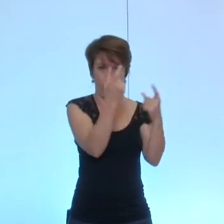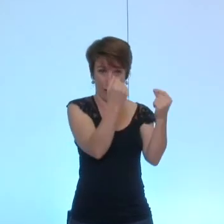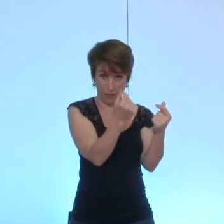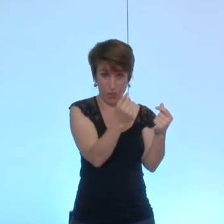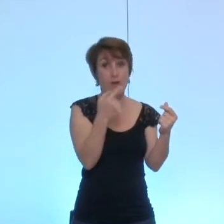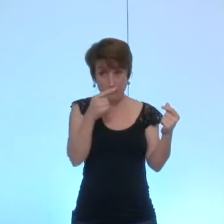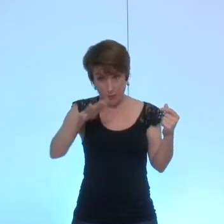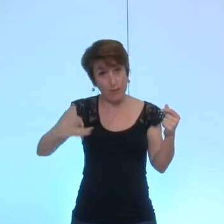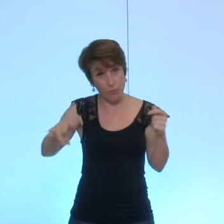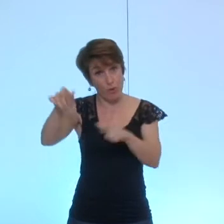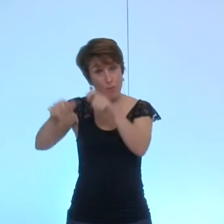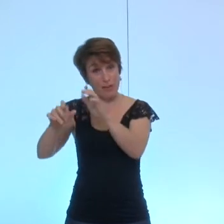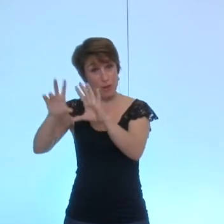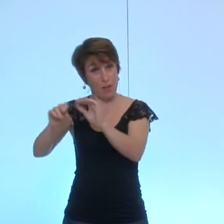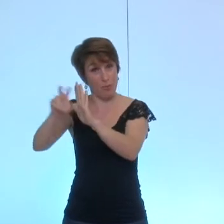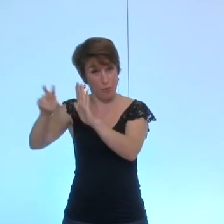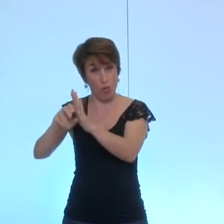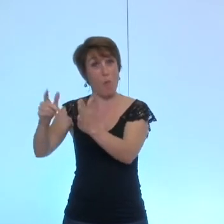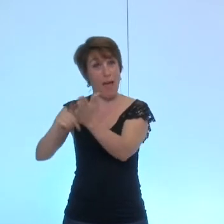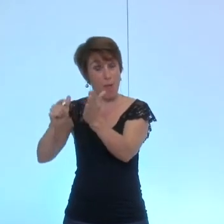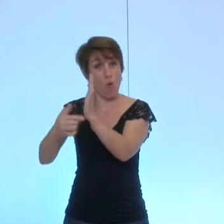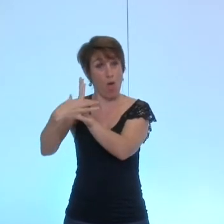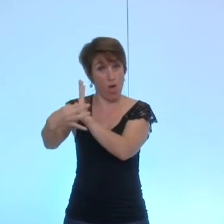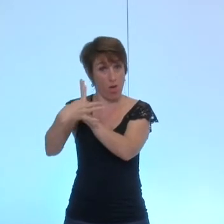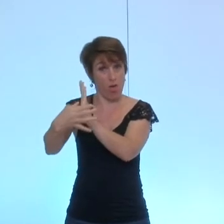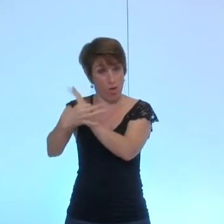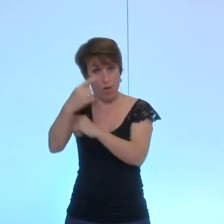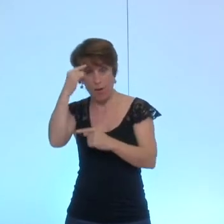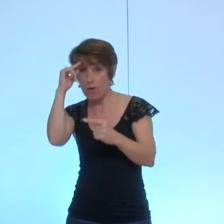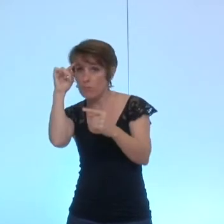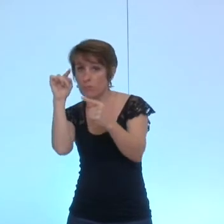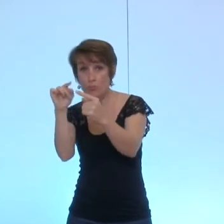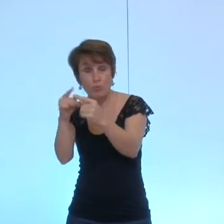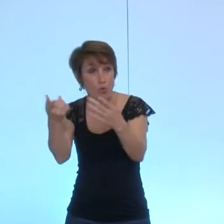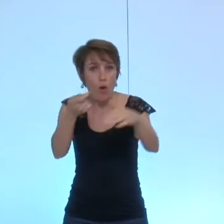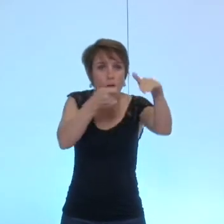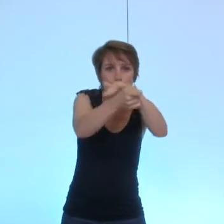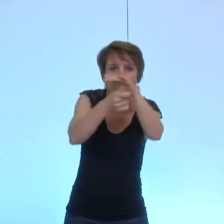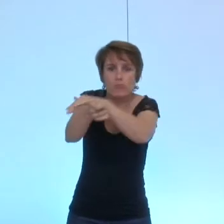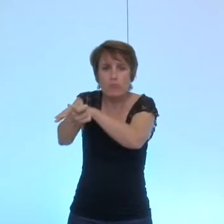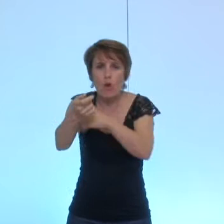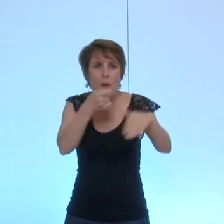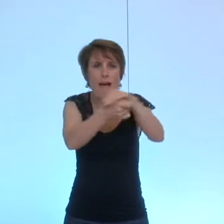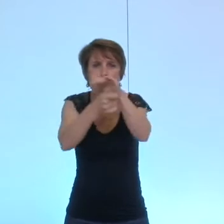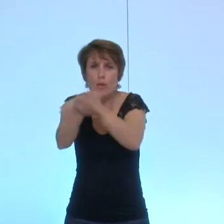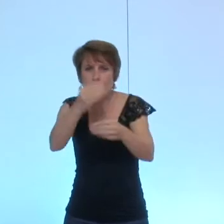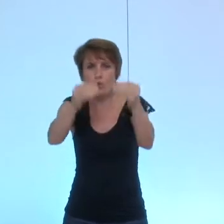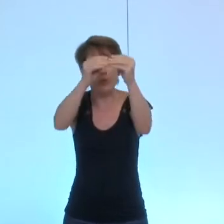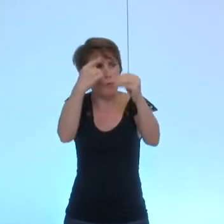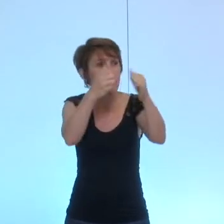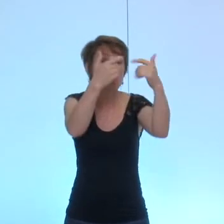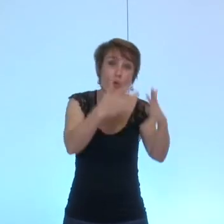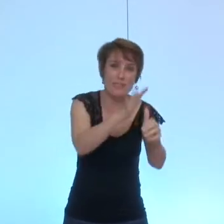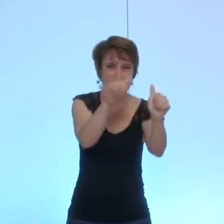grenoblois vont servir à verser une allocation supplémentaire à certains adjoints qui, évidemment,